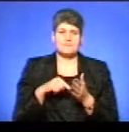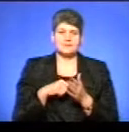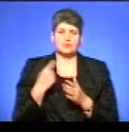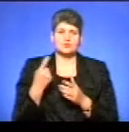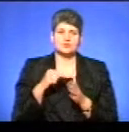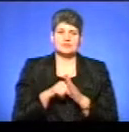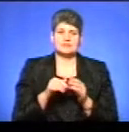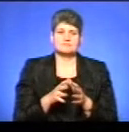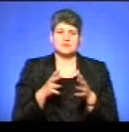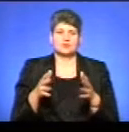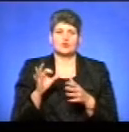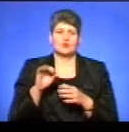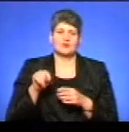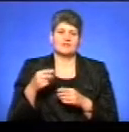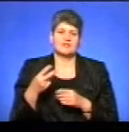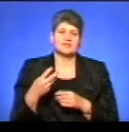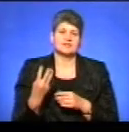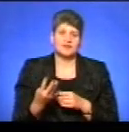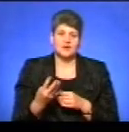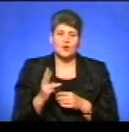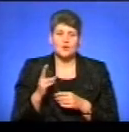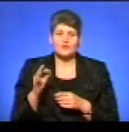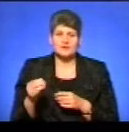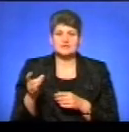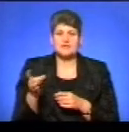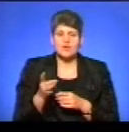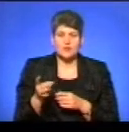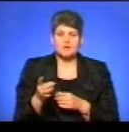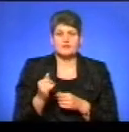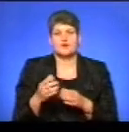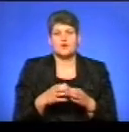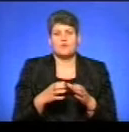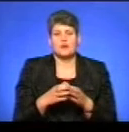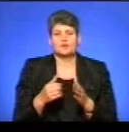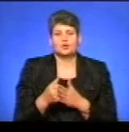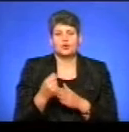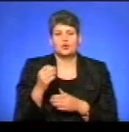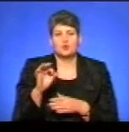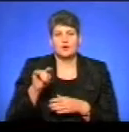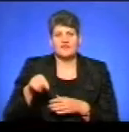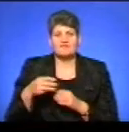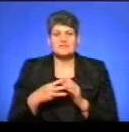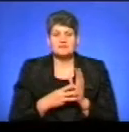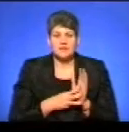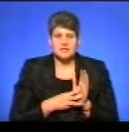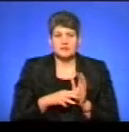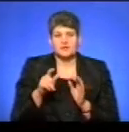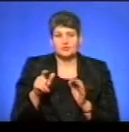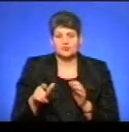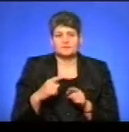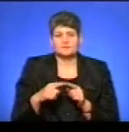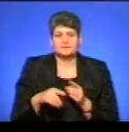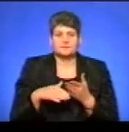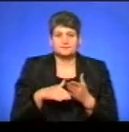збільшити до 0,23 коефіцієнт, з районів і громад до 0,18. Таким чином, ми б, звичайно, естрену